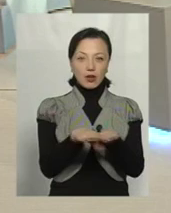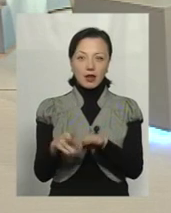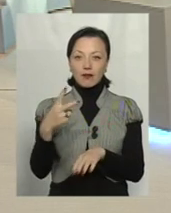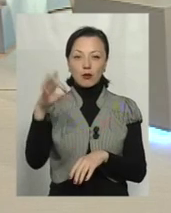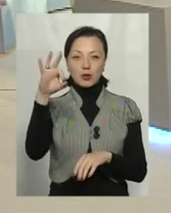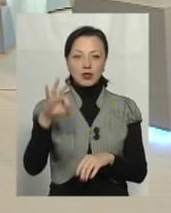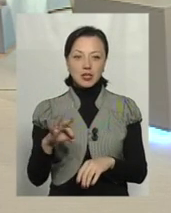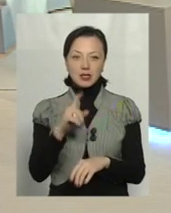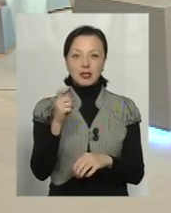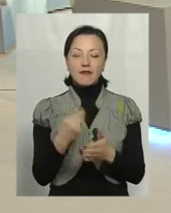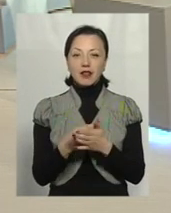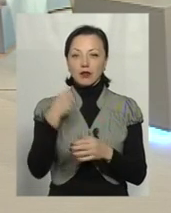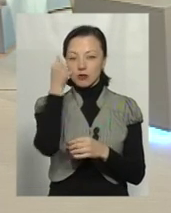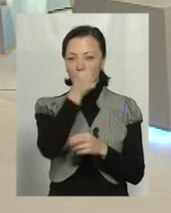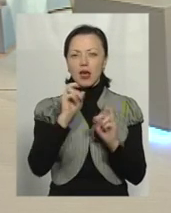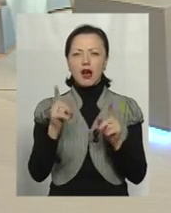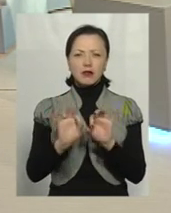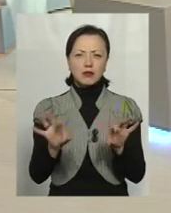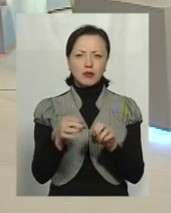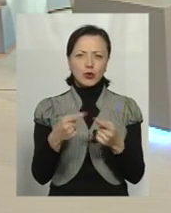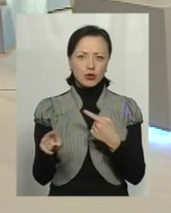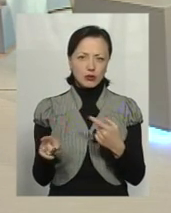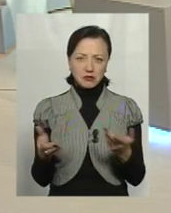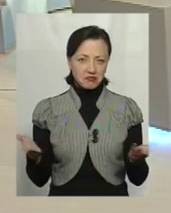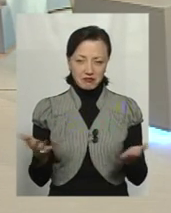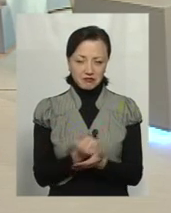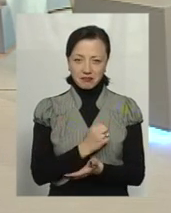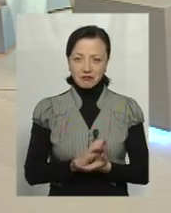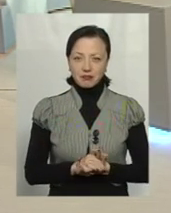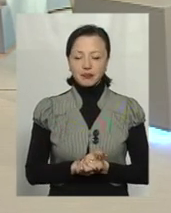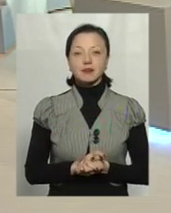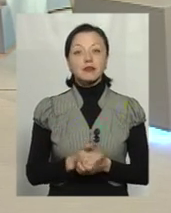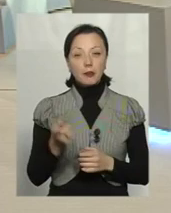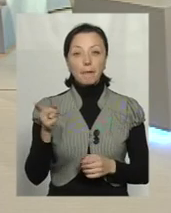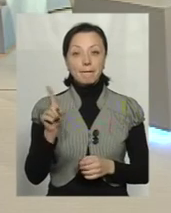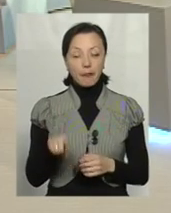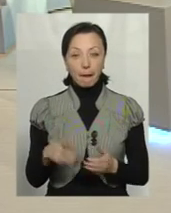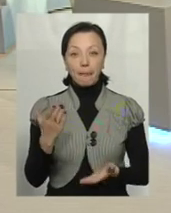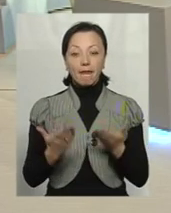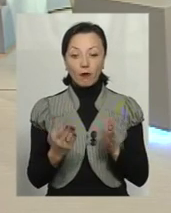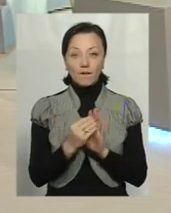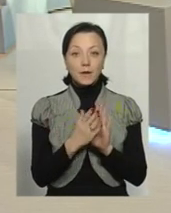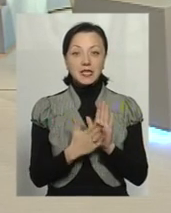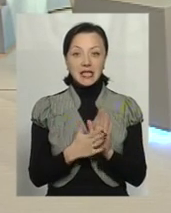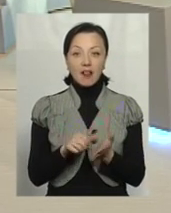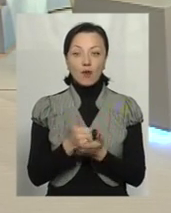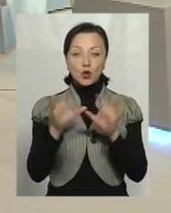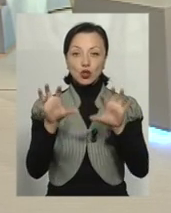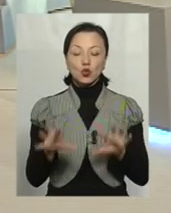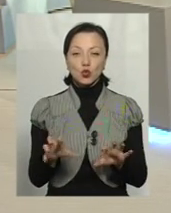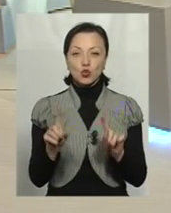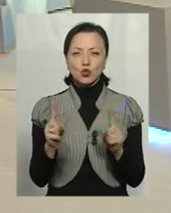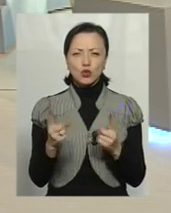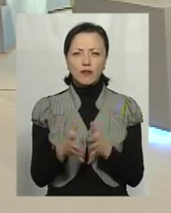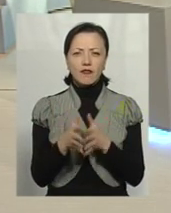2% за фінансовий рік, як ви будете трактувати? Не виходить. Тому, якщо ми вписали в Конституцію таку дуже